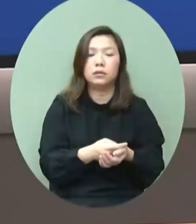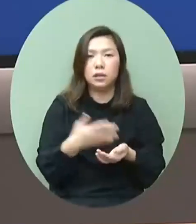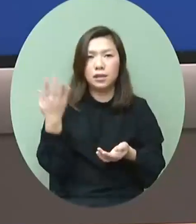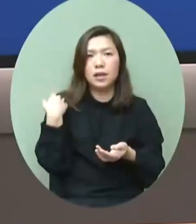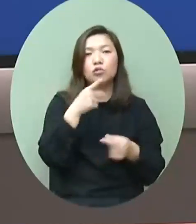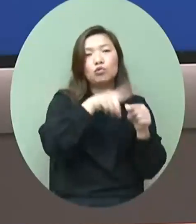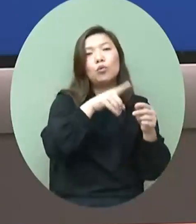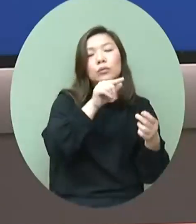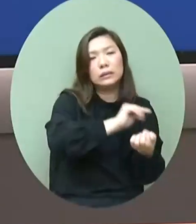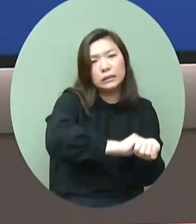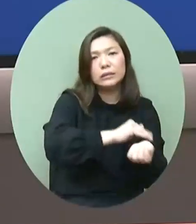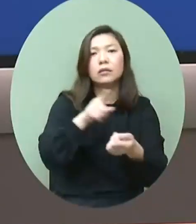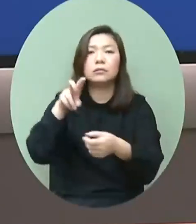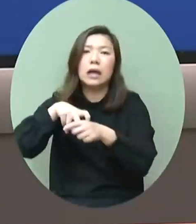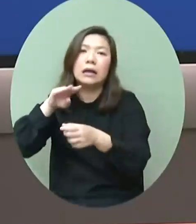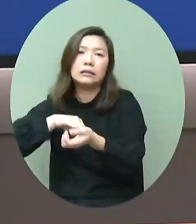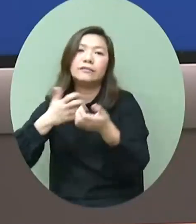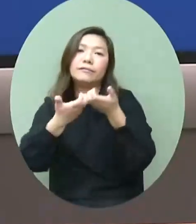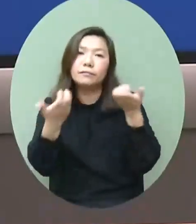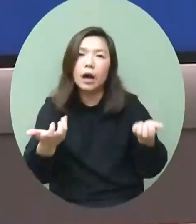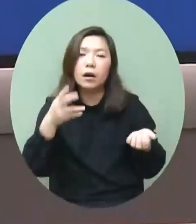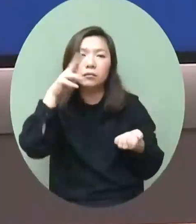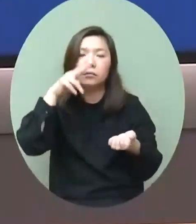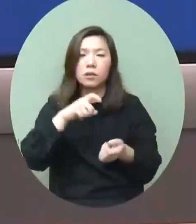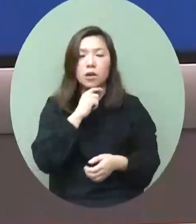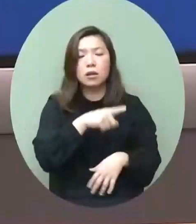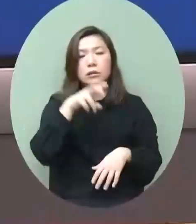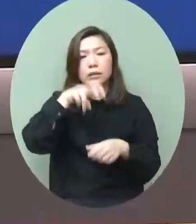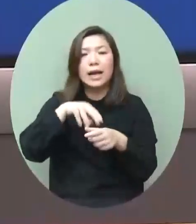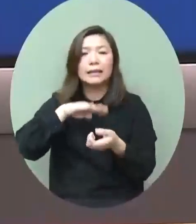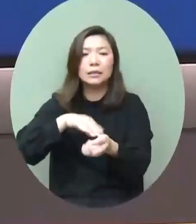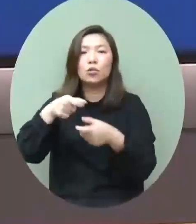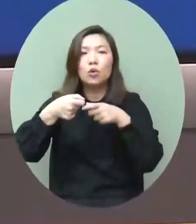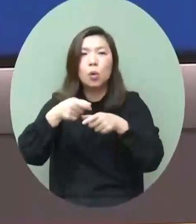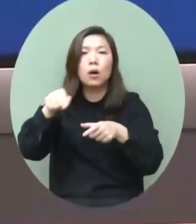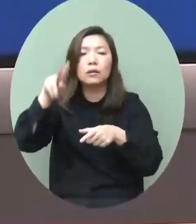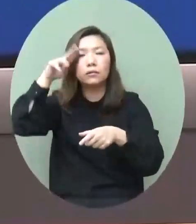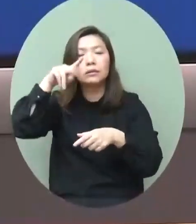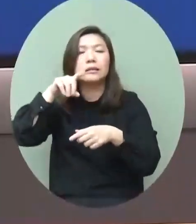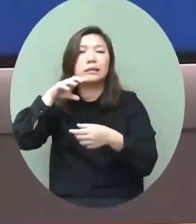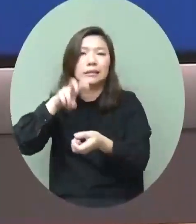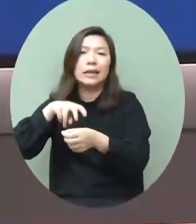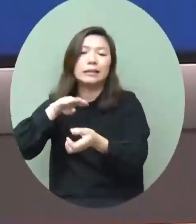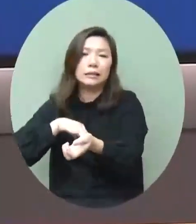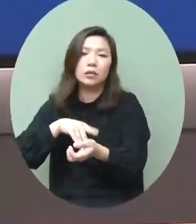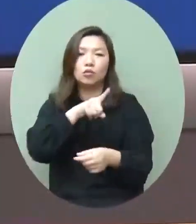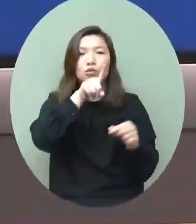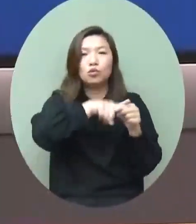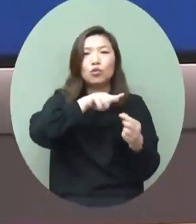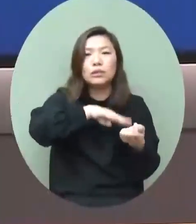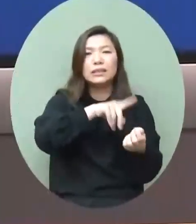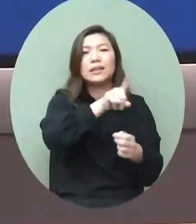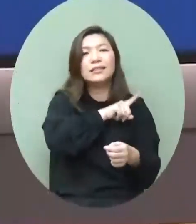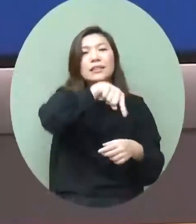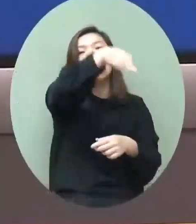都是中醫還中醫西醫還西醫而西醫就集中在公營醫療系統裡面都是西醫為主而中醫主要是